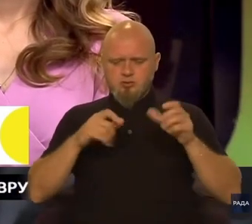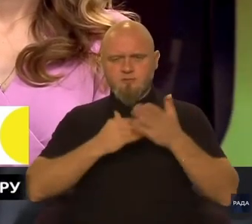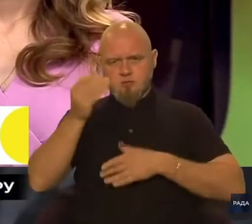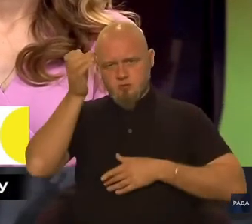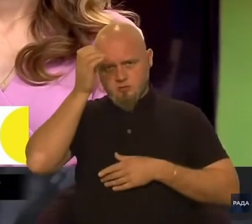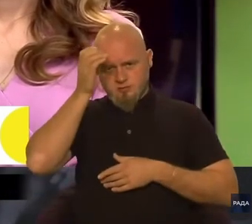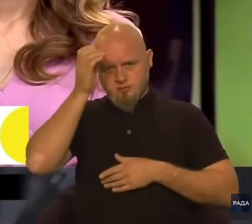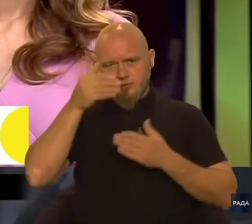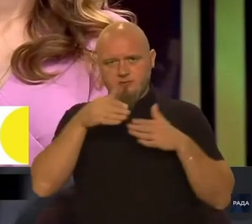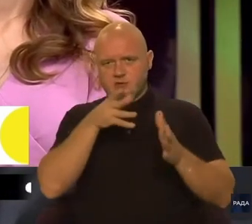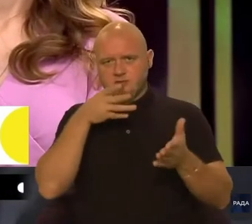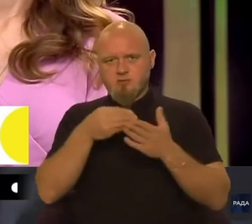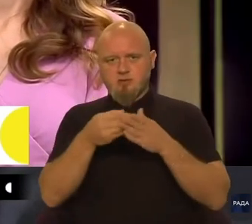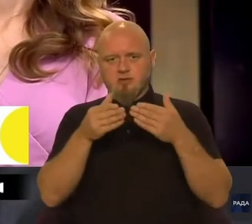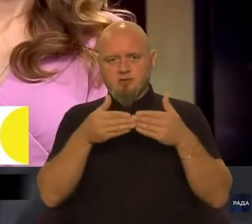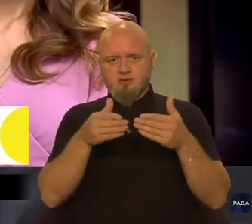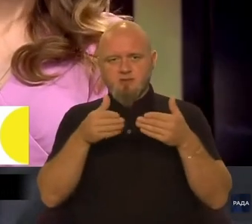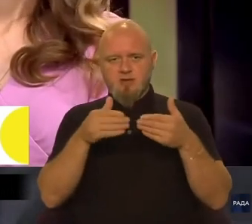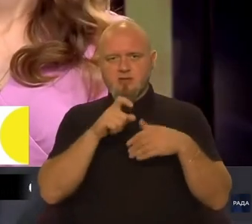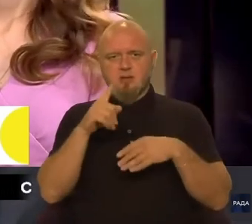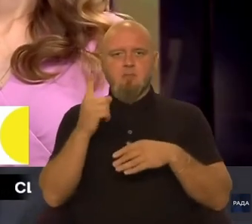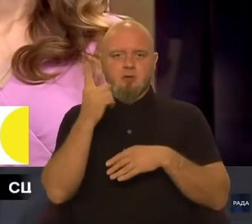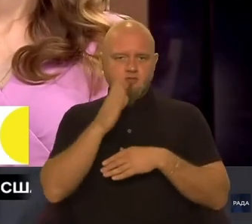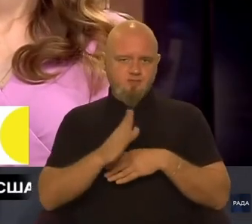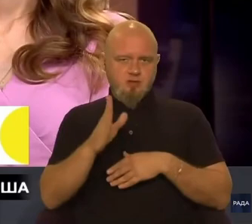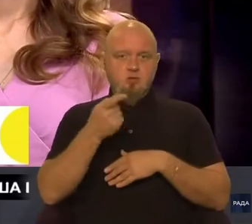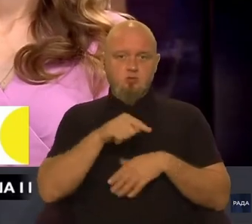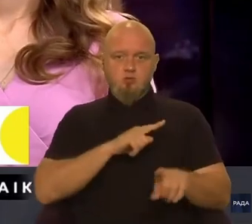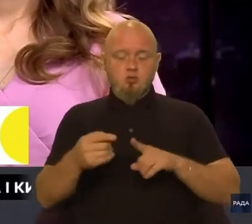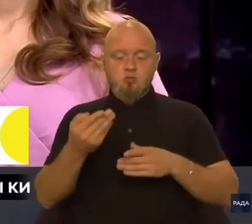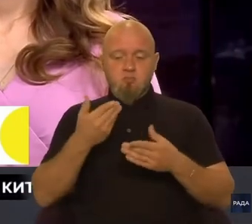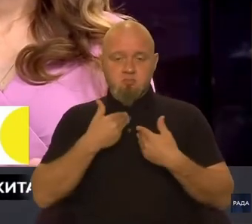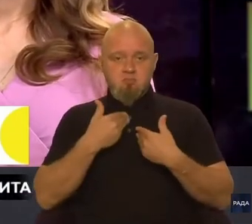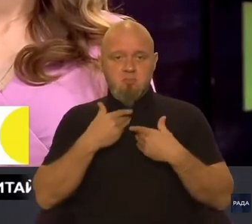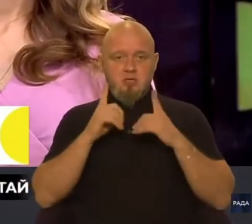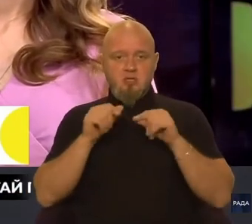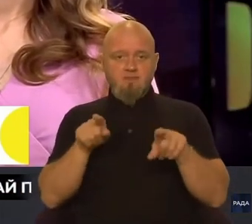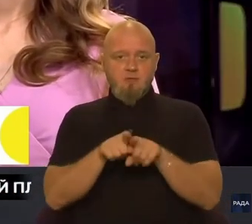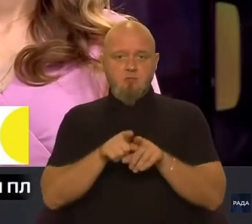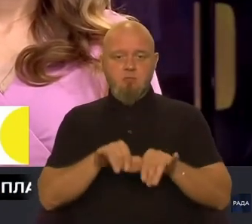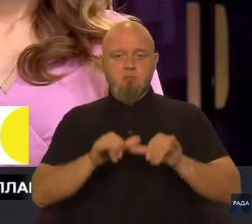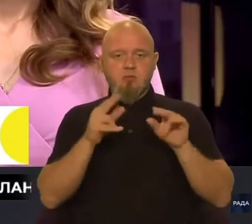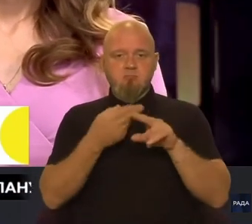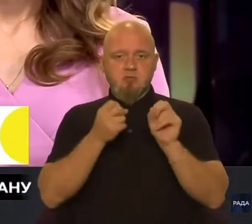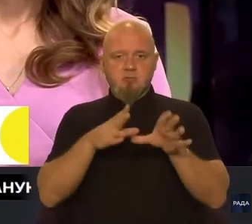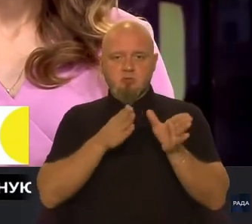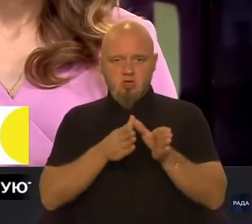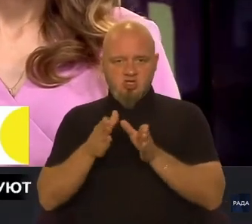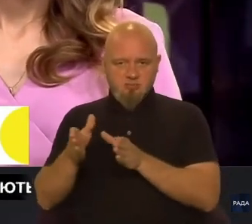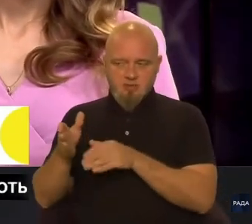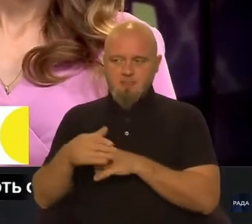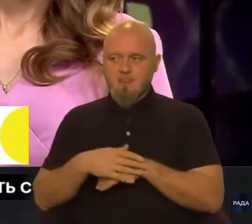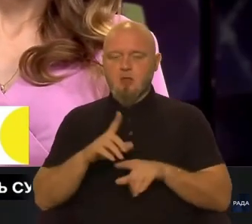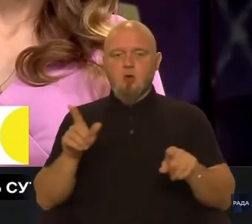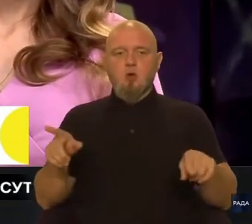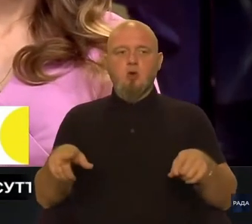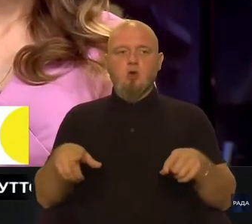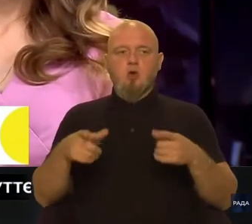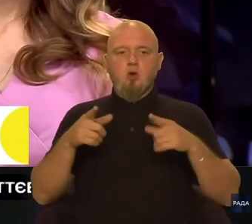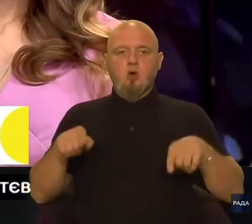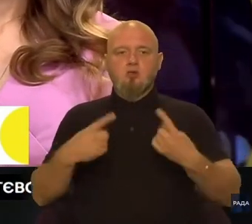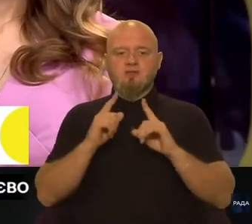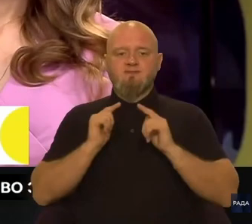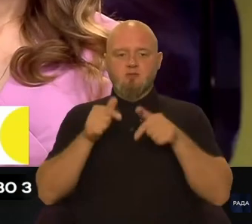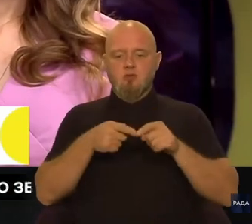вищої освіти відкроються двері вже з першого вересня, тому що ми йдемо в такому більш безпечному режимі. Організація вступної